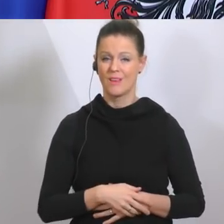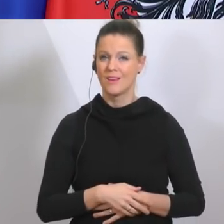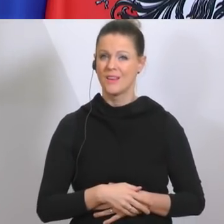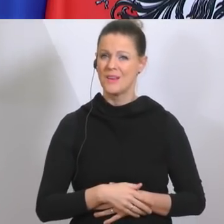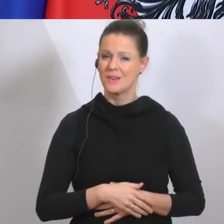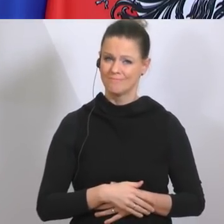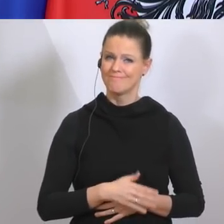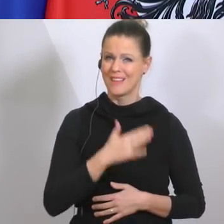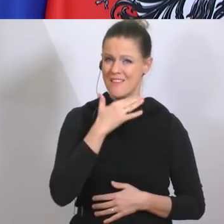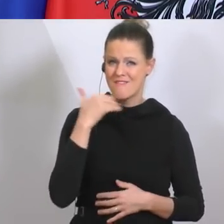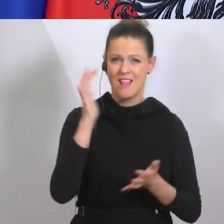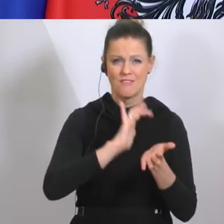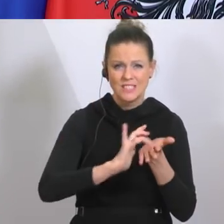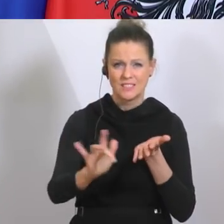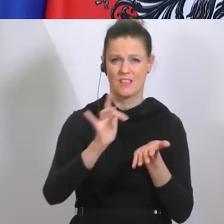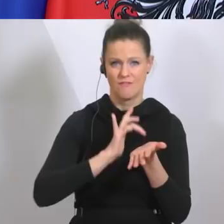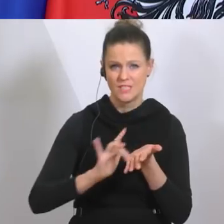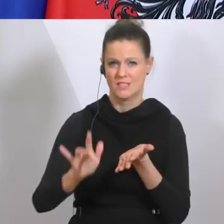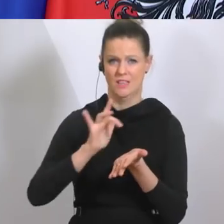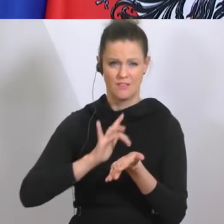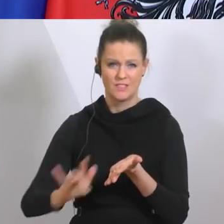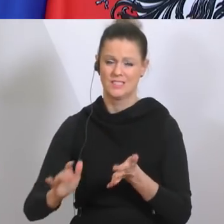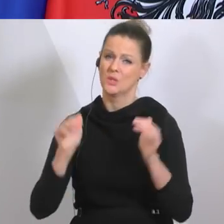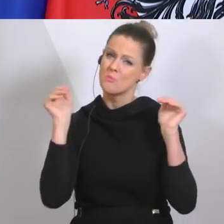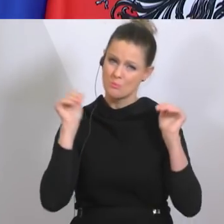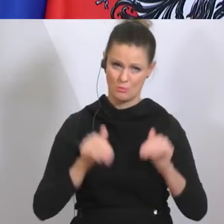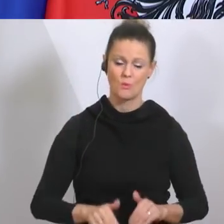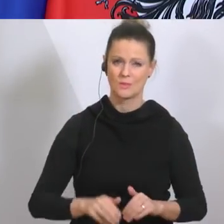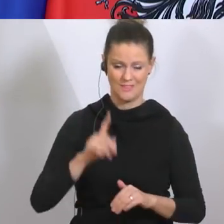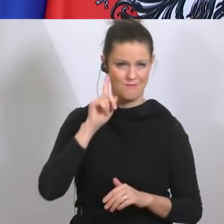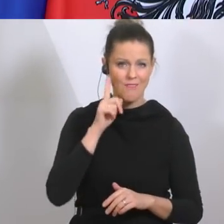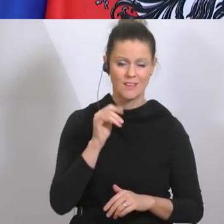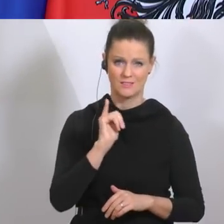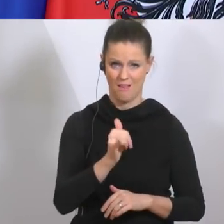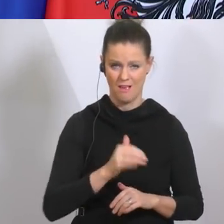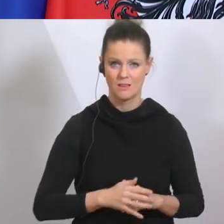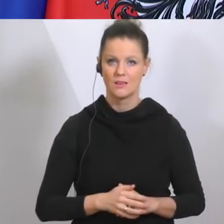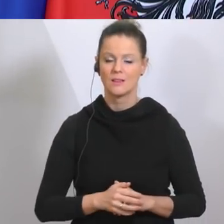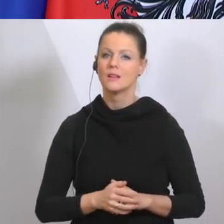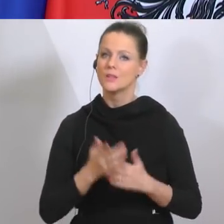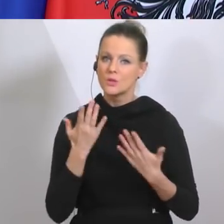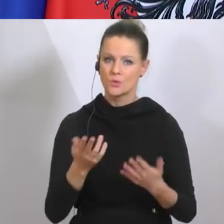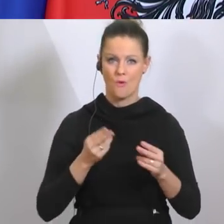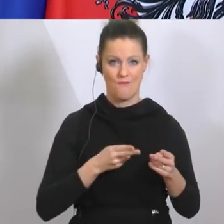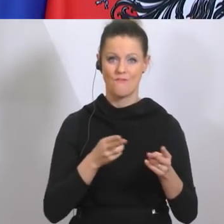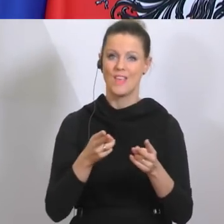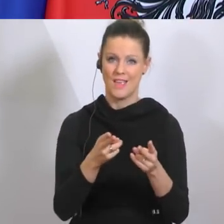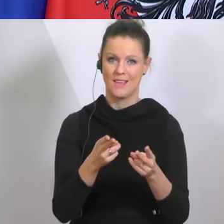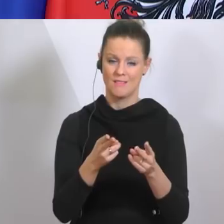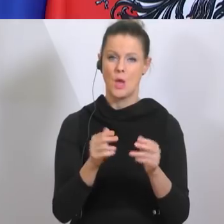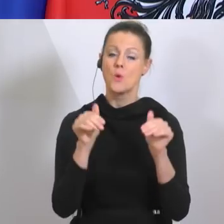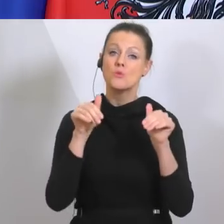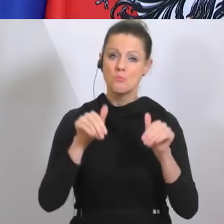Entbehrungen mit sich bringt, dass das viel Verzicht bedeutet und dass der Weg, den wir gerade gehen müssen,